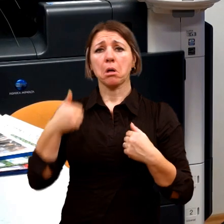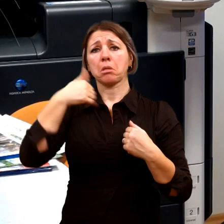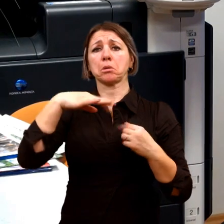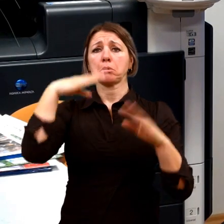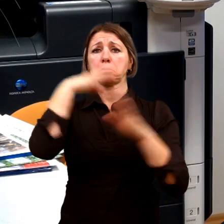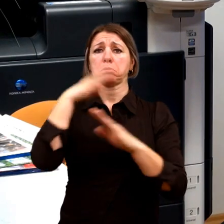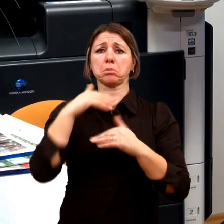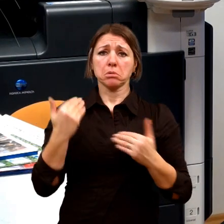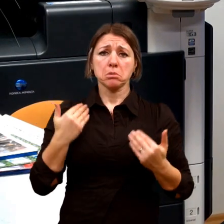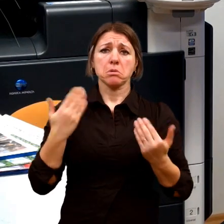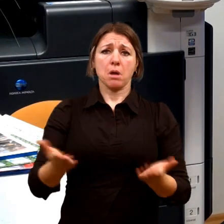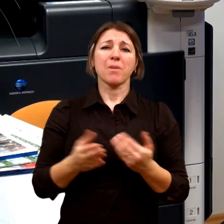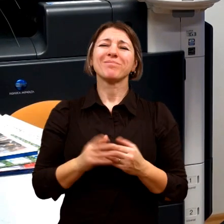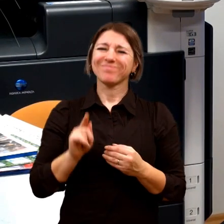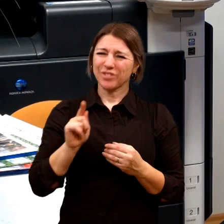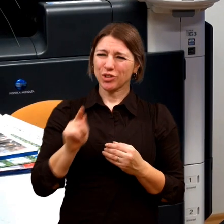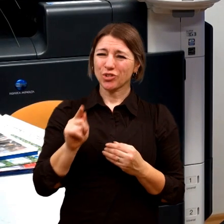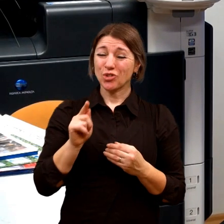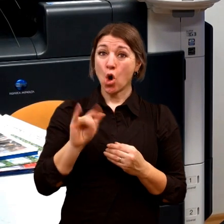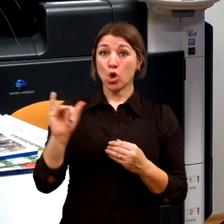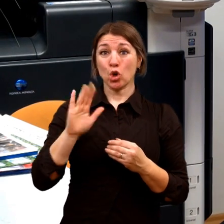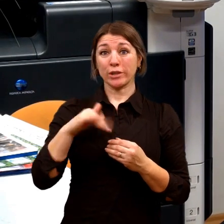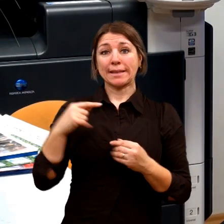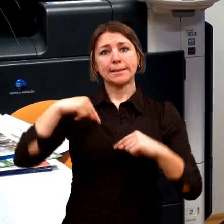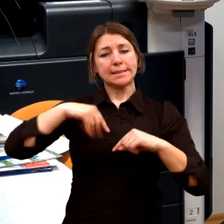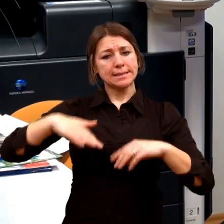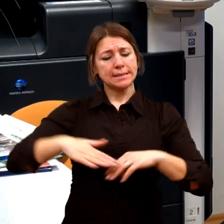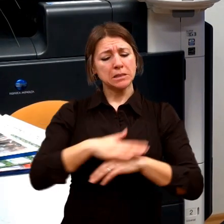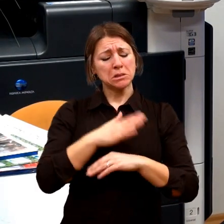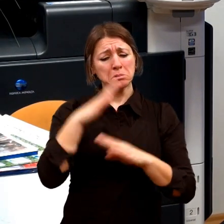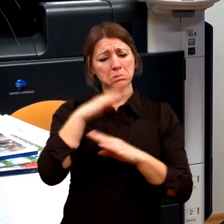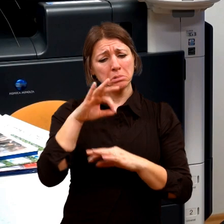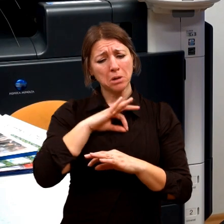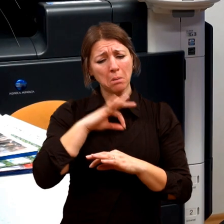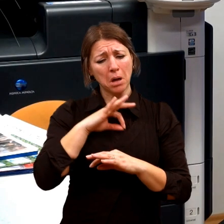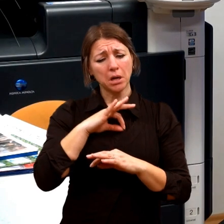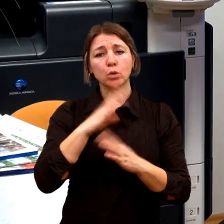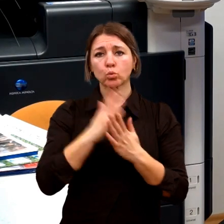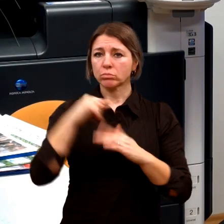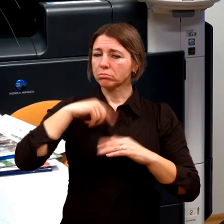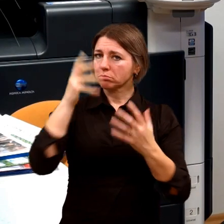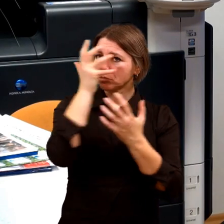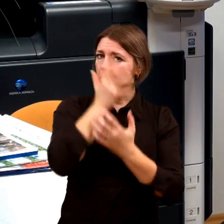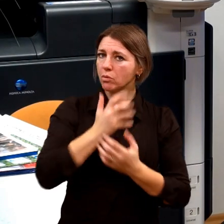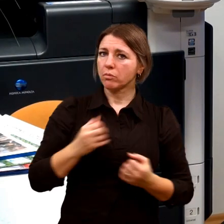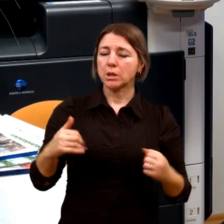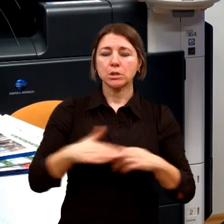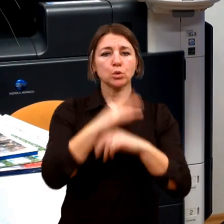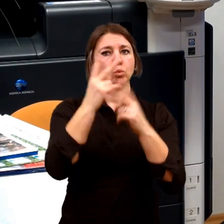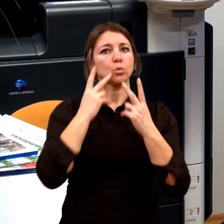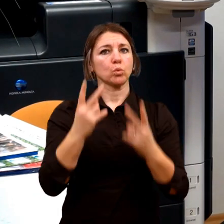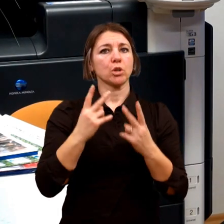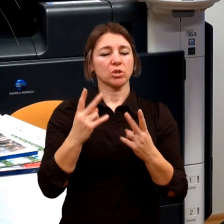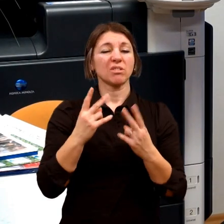kamarádku, tak zase tohle je pro dítě strašně důležitý. Někdy to mohou být